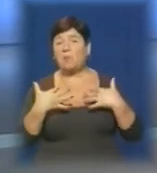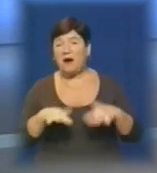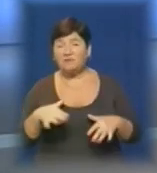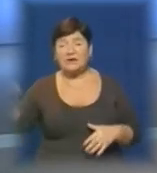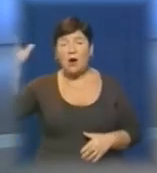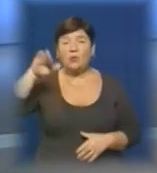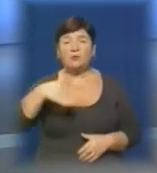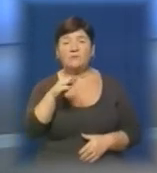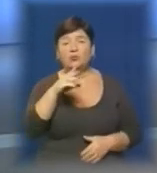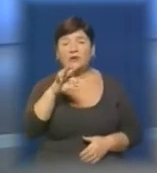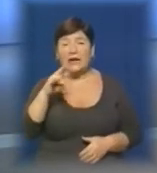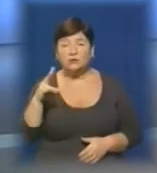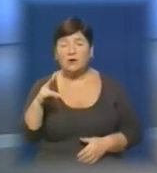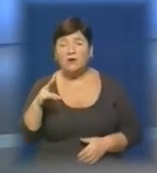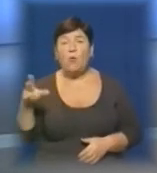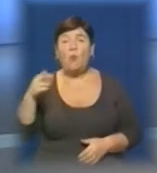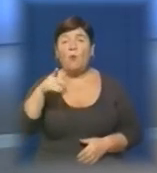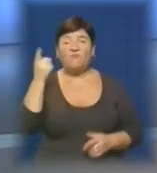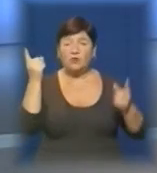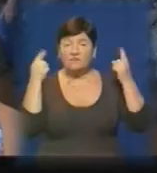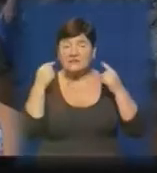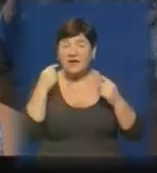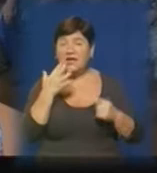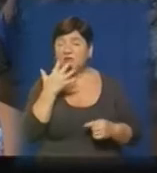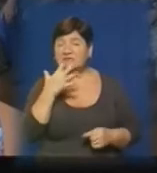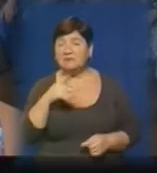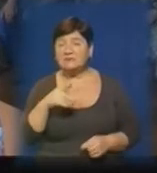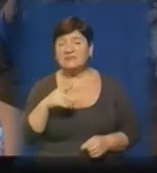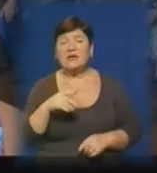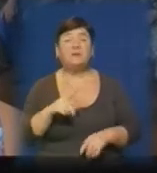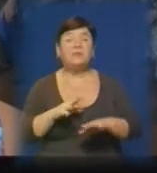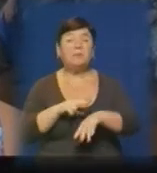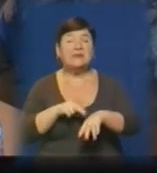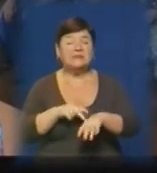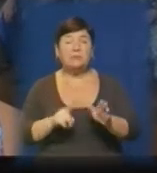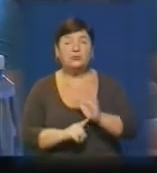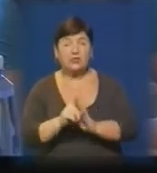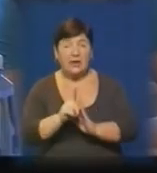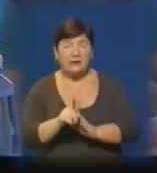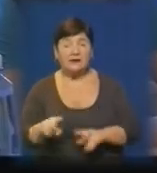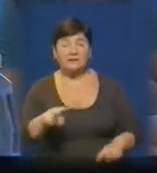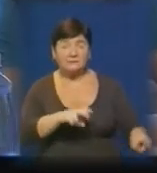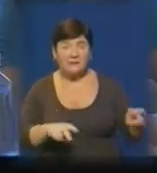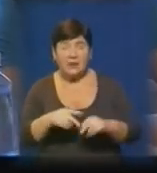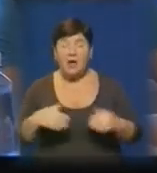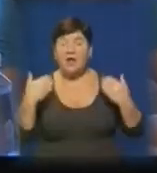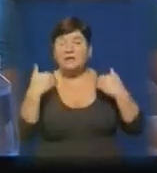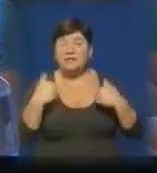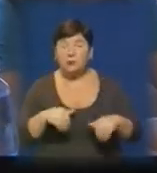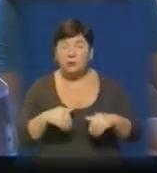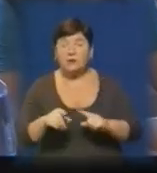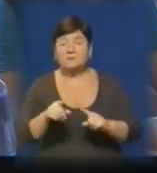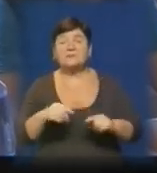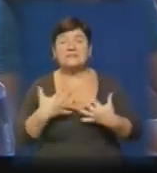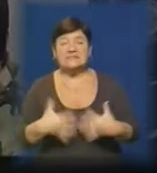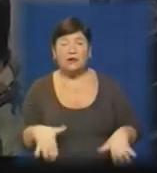на горі Темнатик у Воловці. За фактом зникнення іноземця, тодішня закарпатська міліція розпочала кримінальне провадження. Однак тіло зникло хлопця не